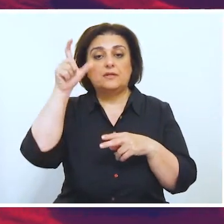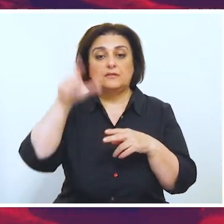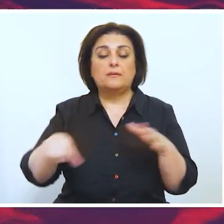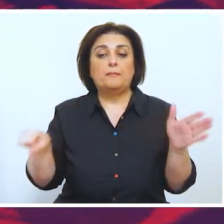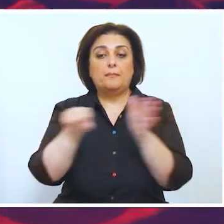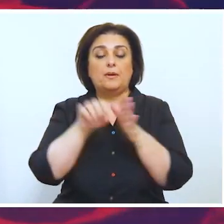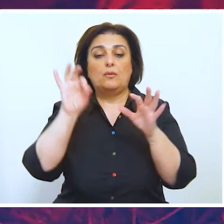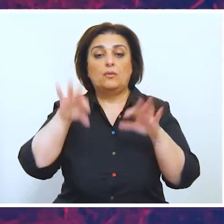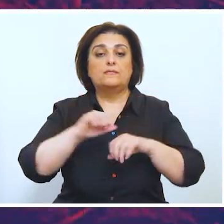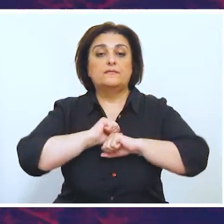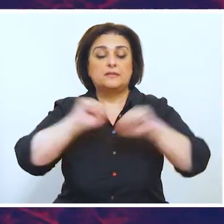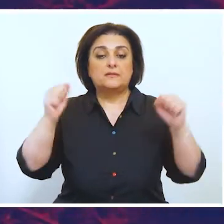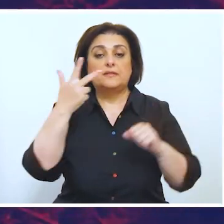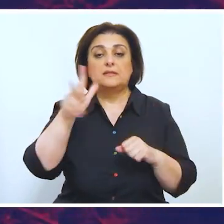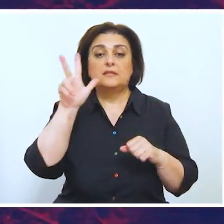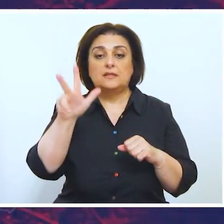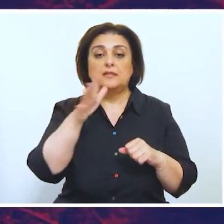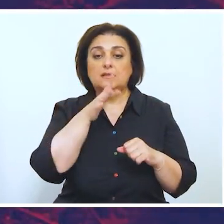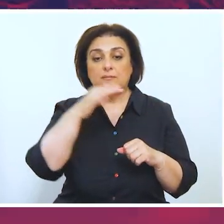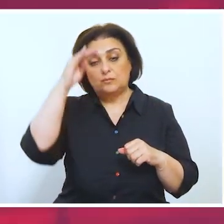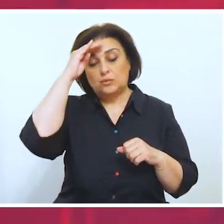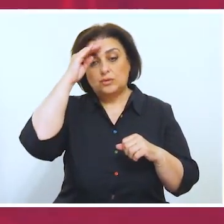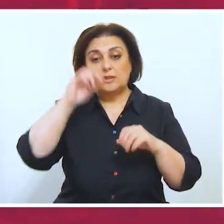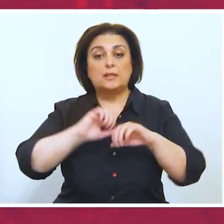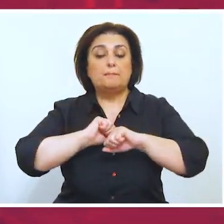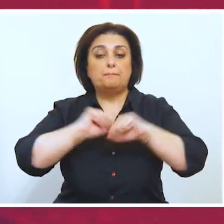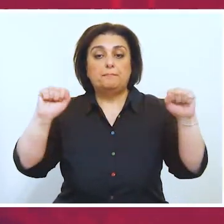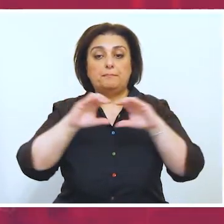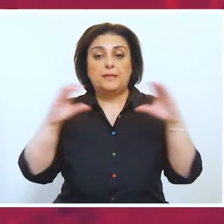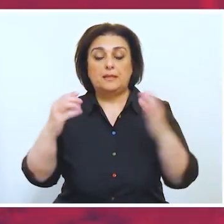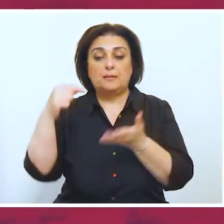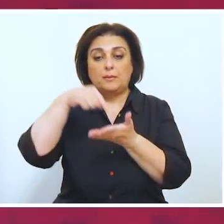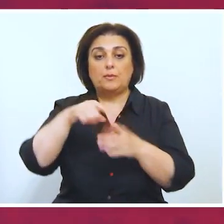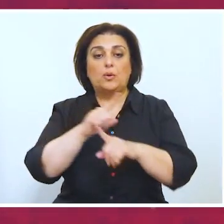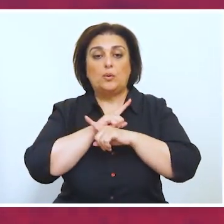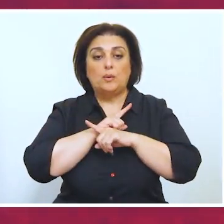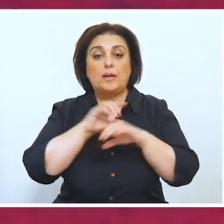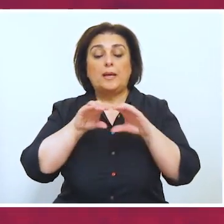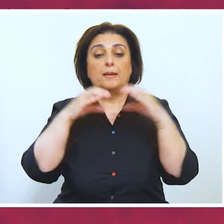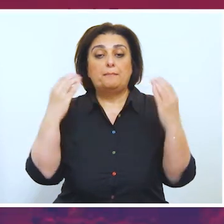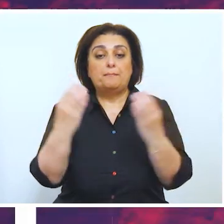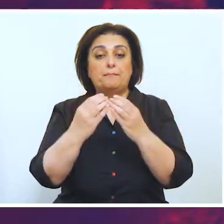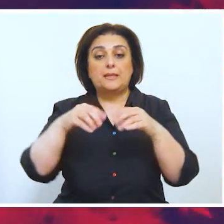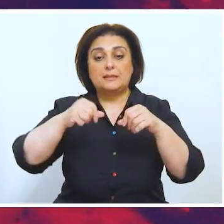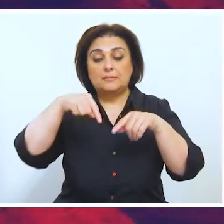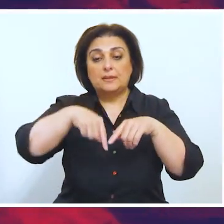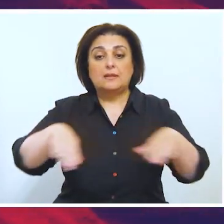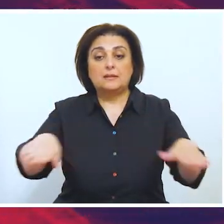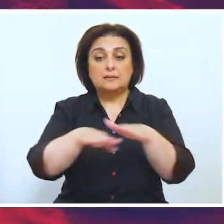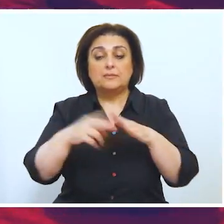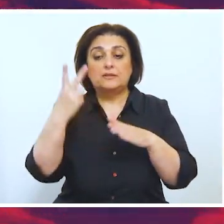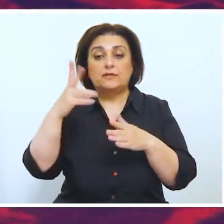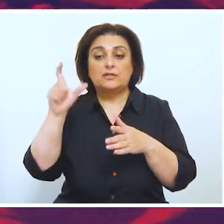düşərək həlakı olub. 33 yaşda kişi minaya düşüb. İki nəfər minalanmış ərazidə piyada əleyhinə minaya düşüblər. Mina partlaması